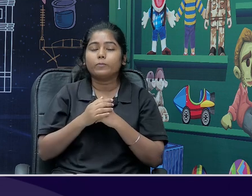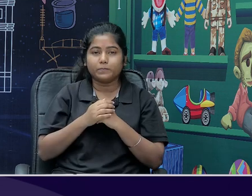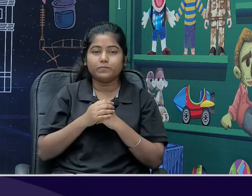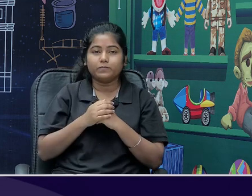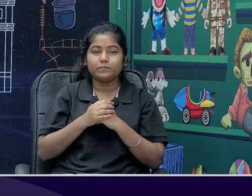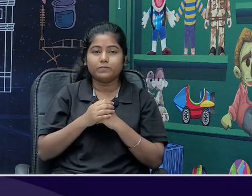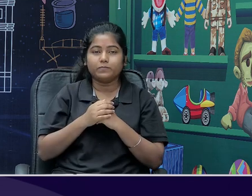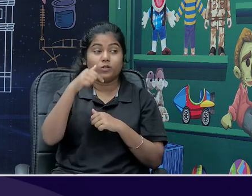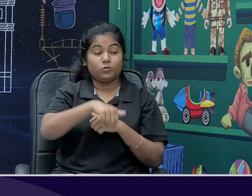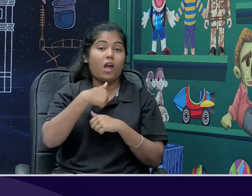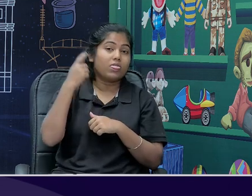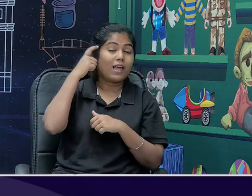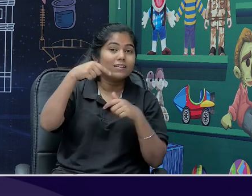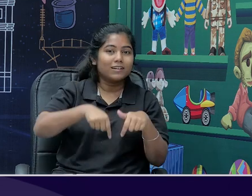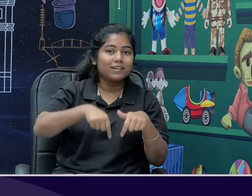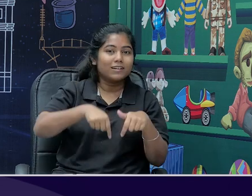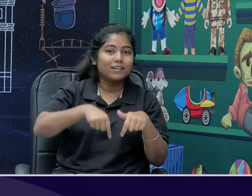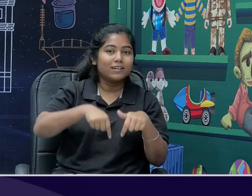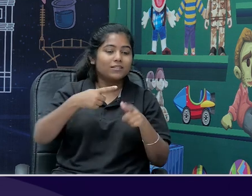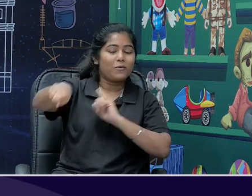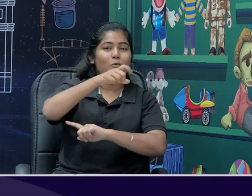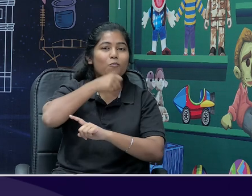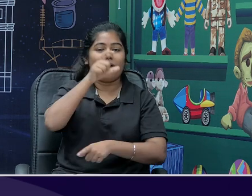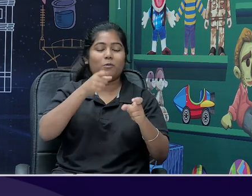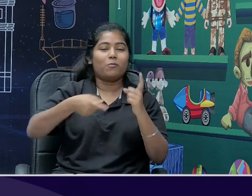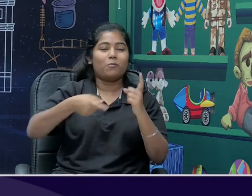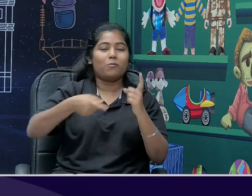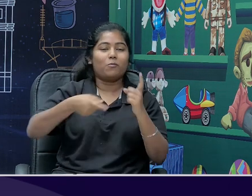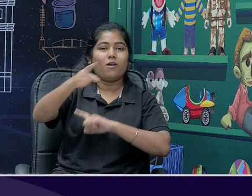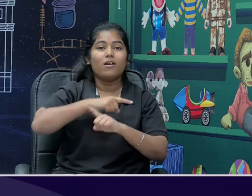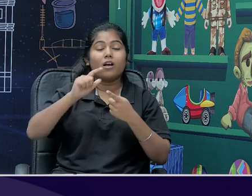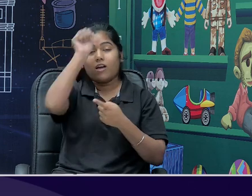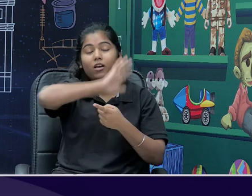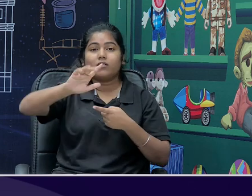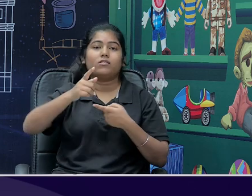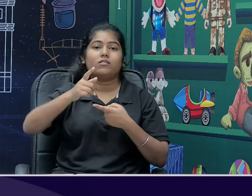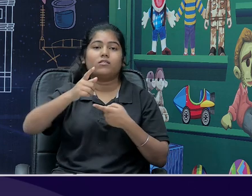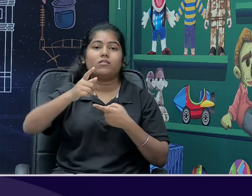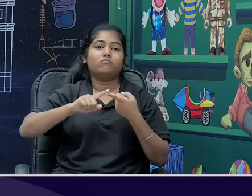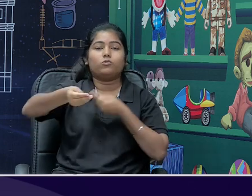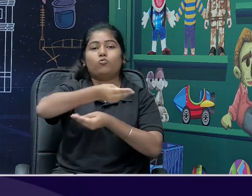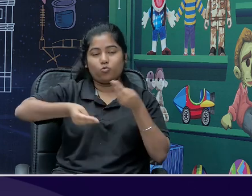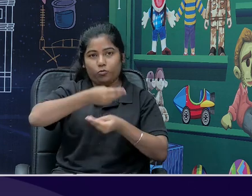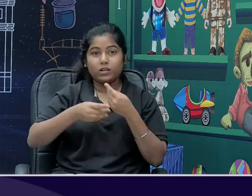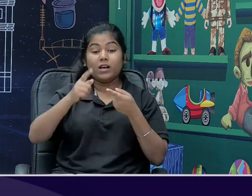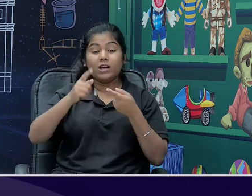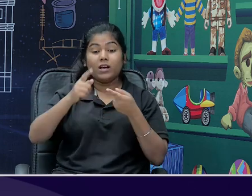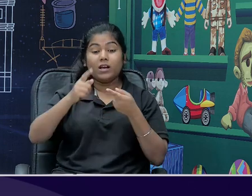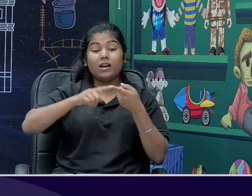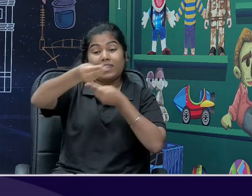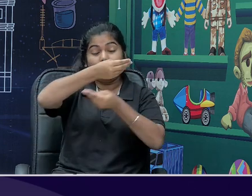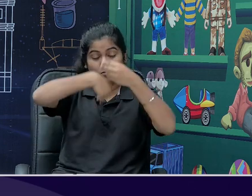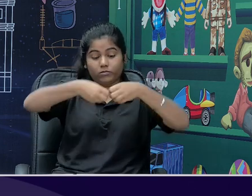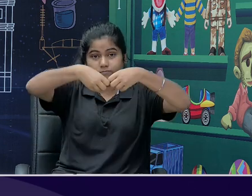take our young learners on a journey to our Indian economy so our economy has two sectors,